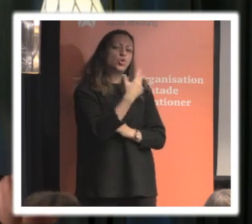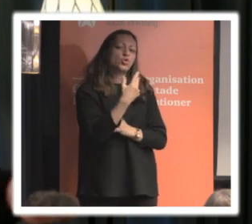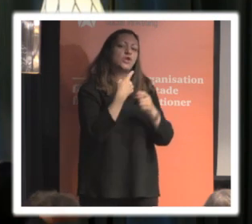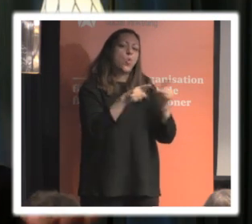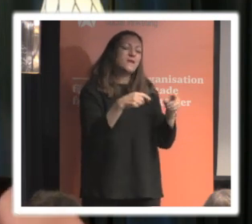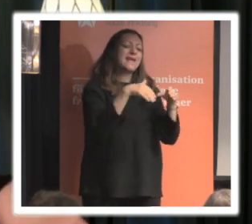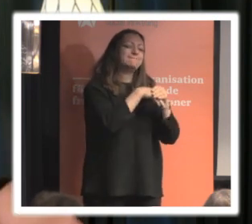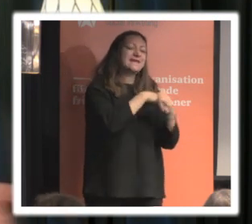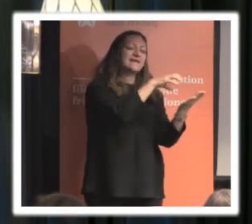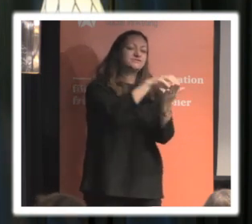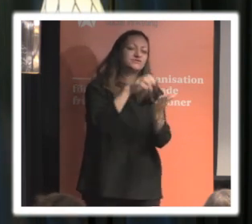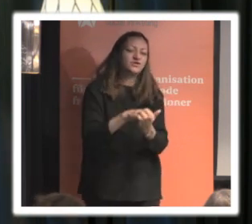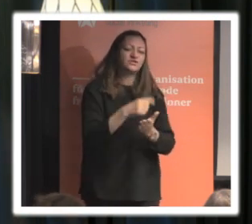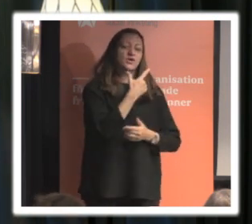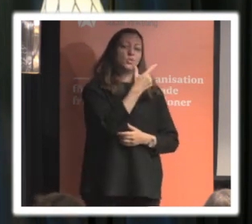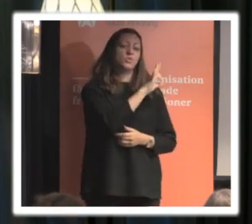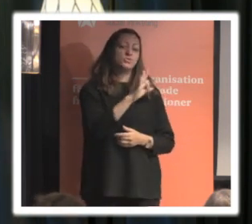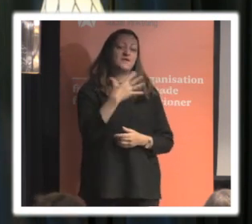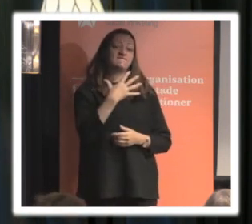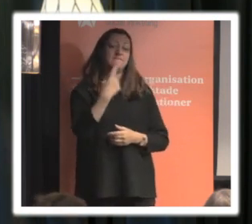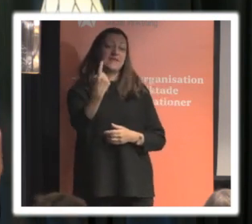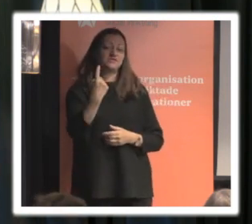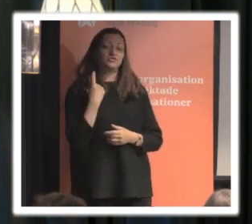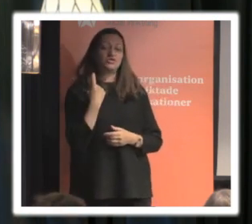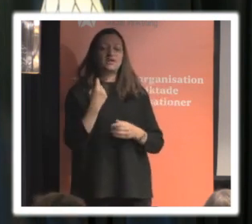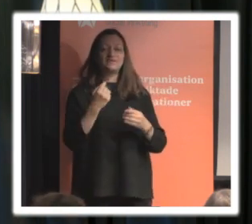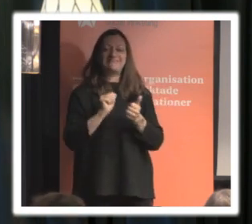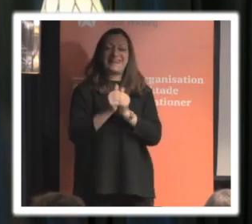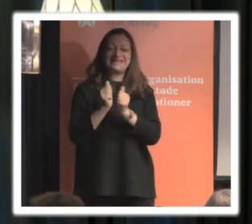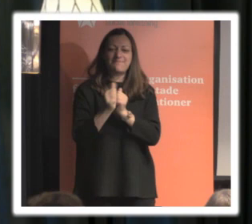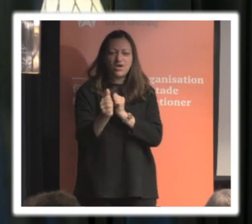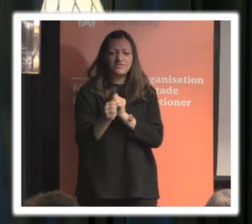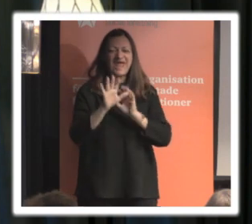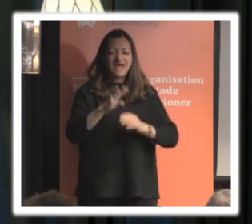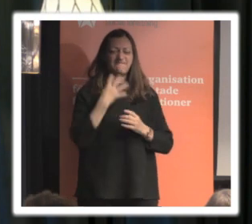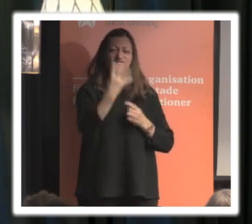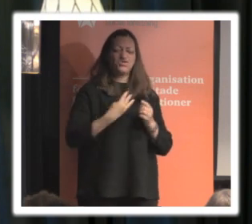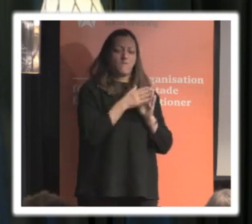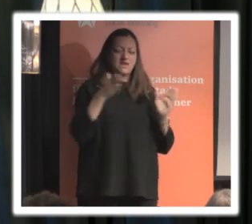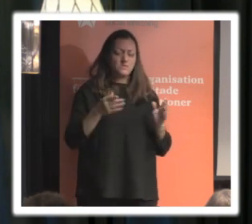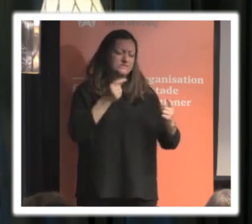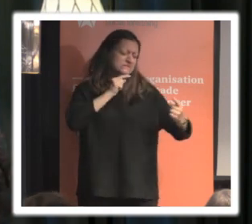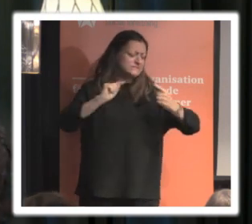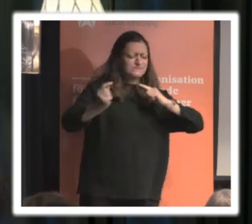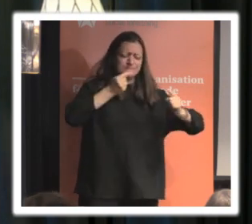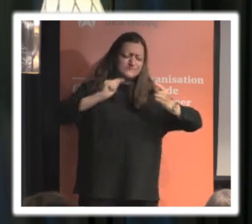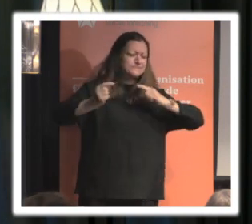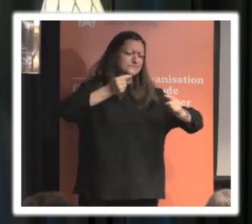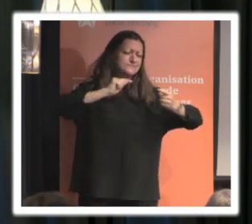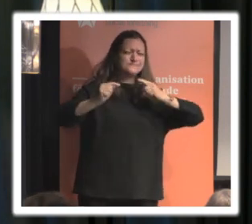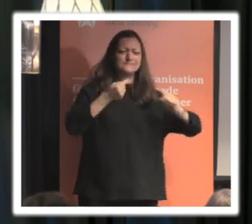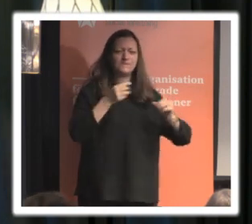751 ledamöter i Europaparlamentet som under fyra års tid diskuterade sig blåa över olika